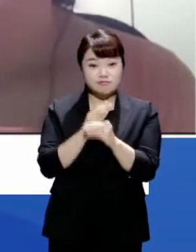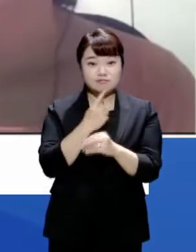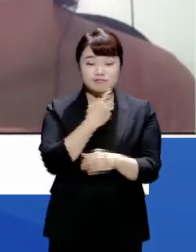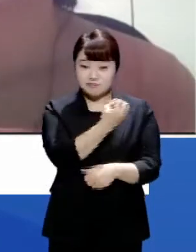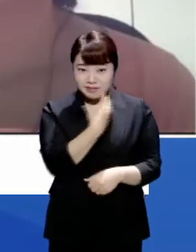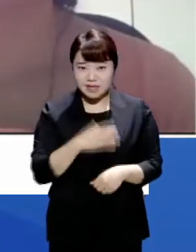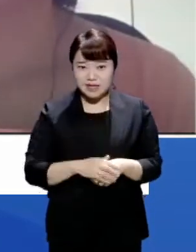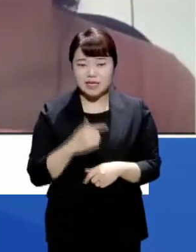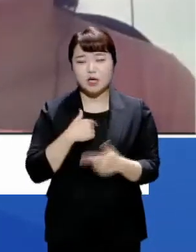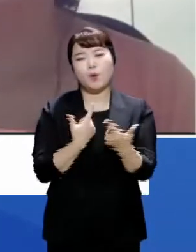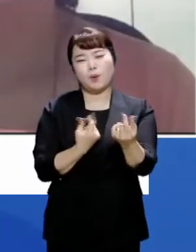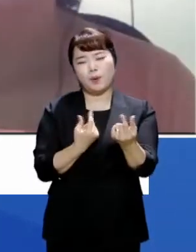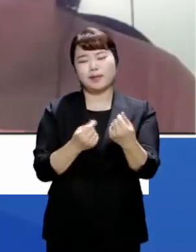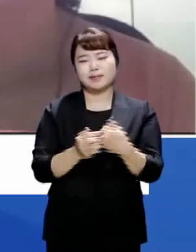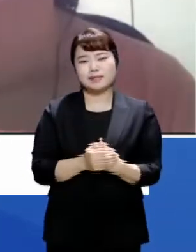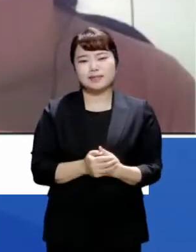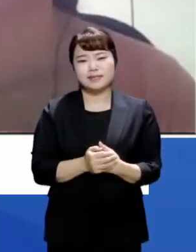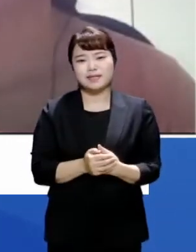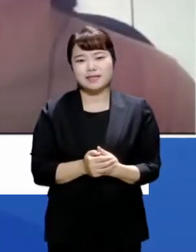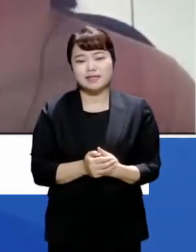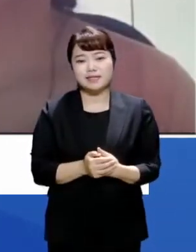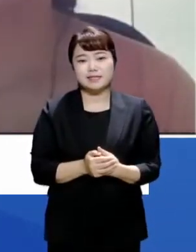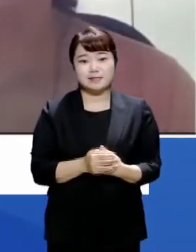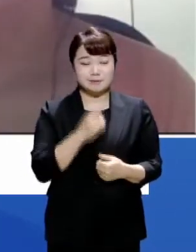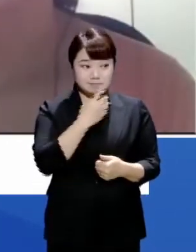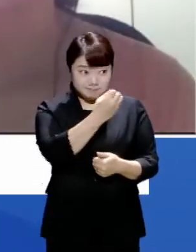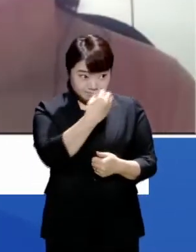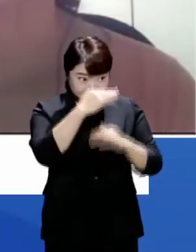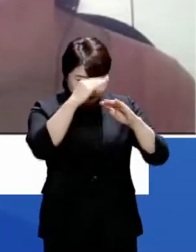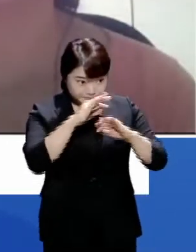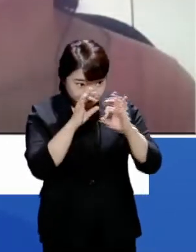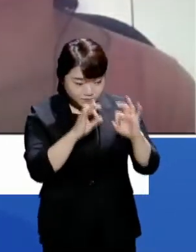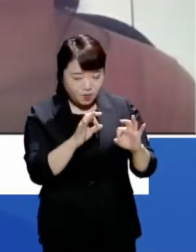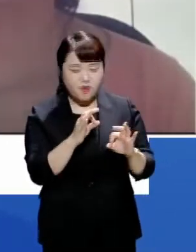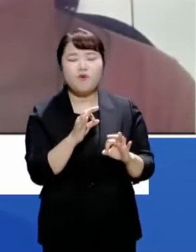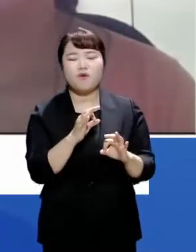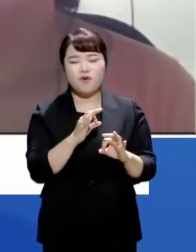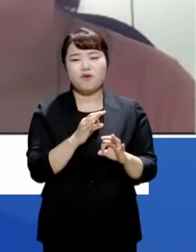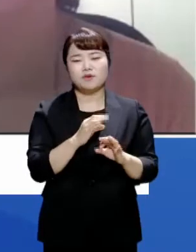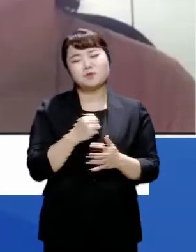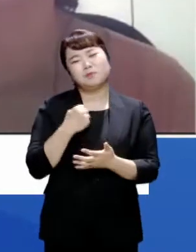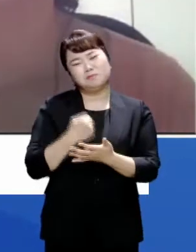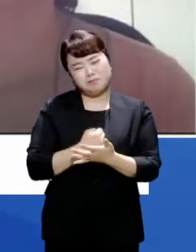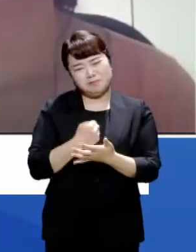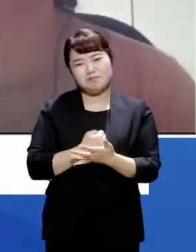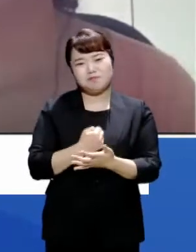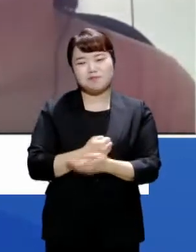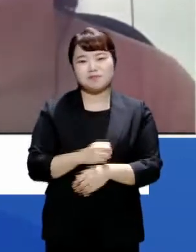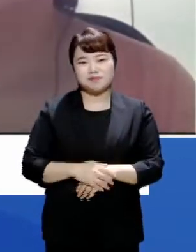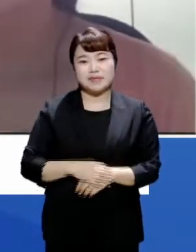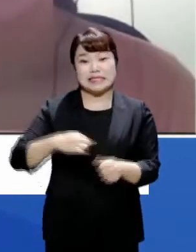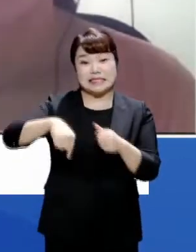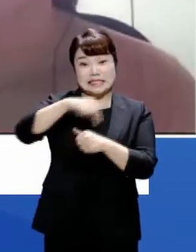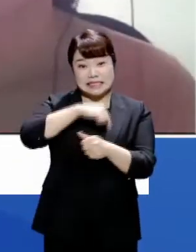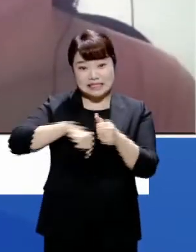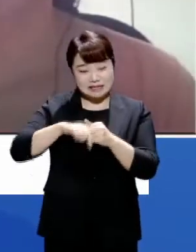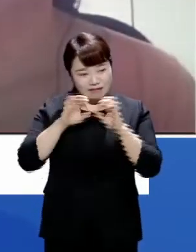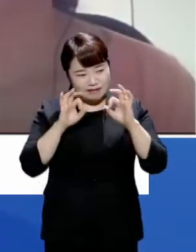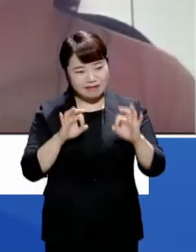저 또한 감독님께서 이런 입장문을 발표하는 거에 대해서 너무나도 애석하고 또 이런 상황이